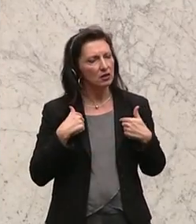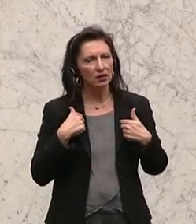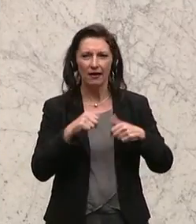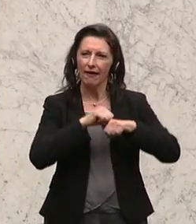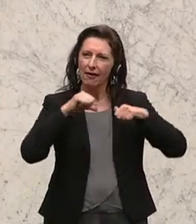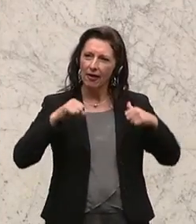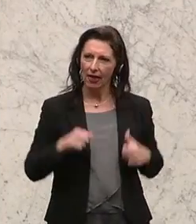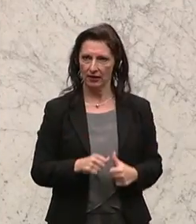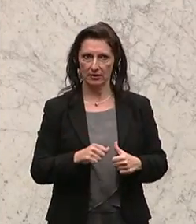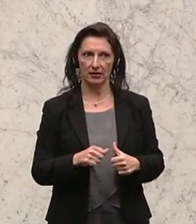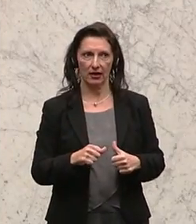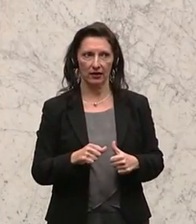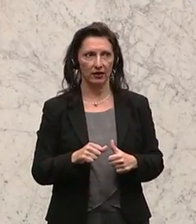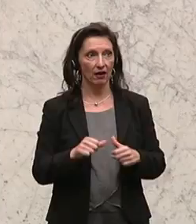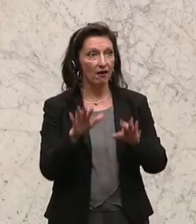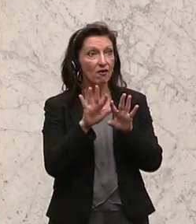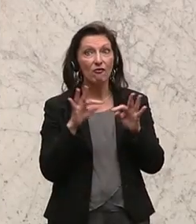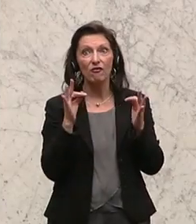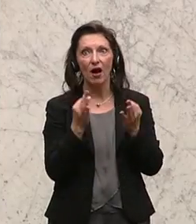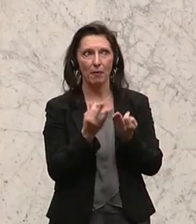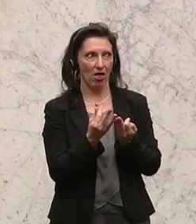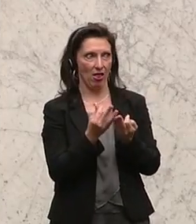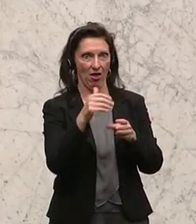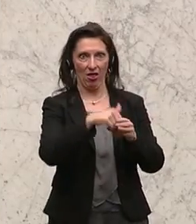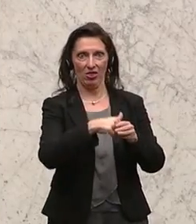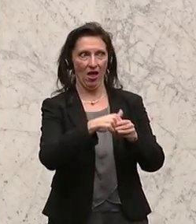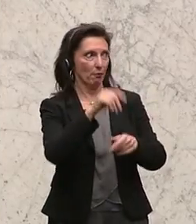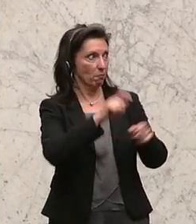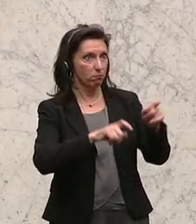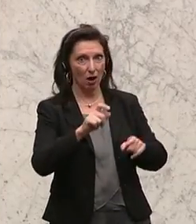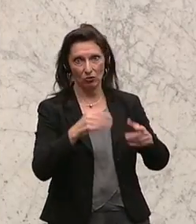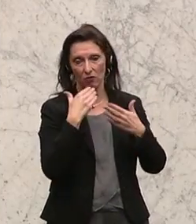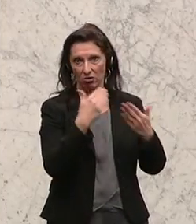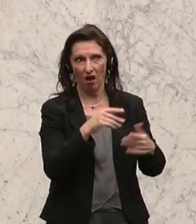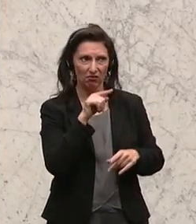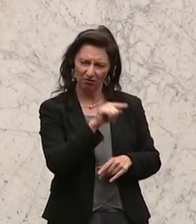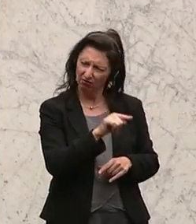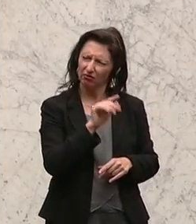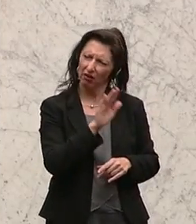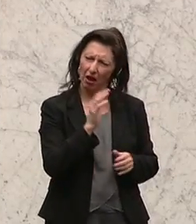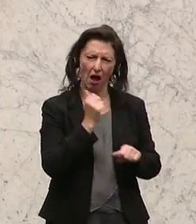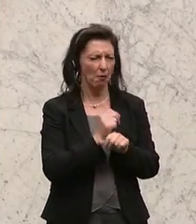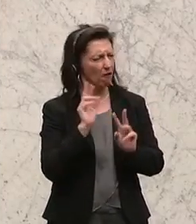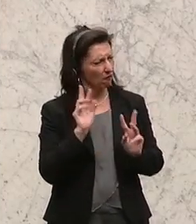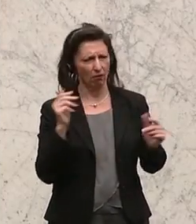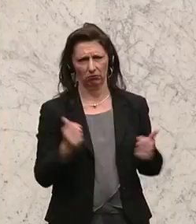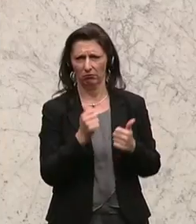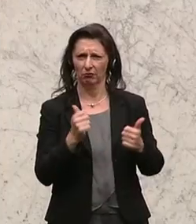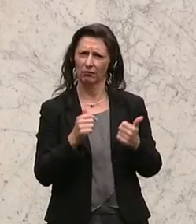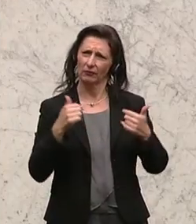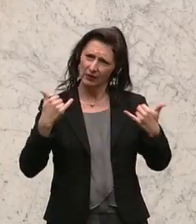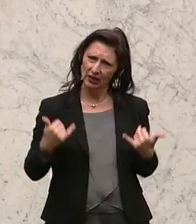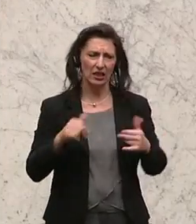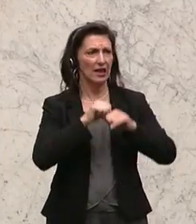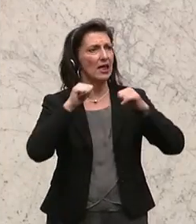herzlichst bei den Familienangehörigen bedanken, denn die leisten hier auch Großartiges. Ein herzliches Dankeschön von dieser Stelle